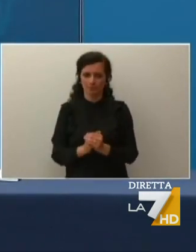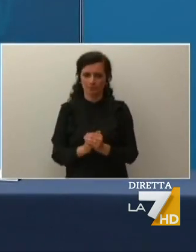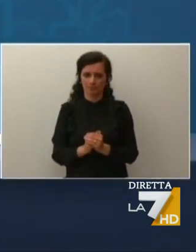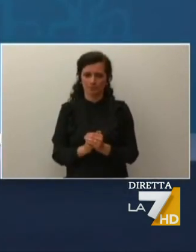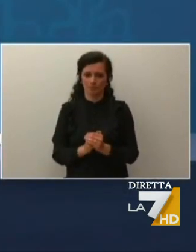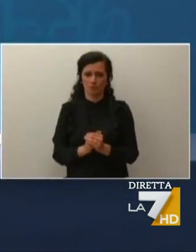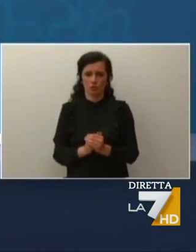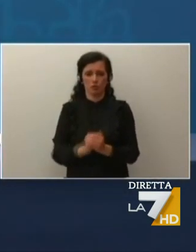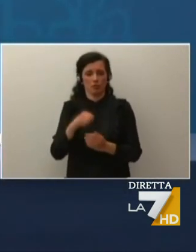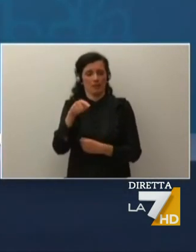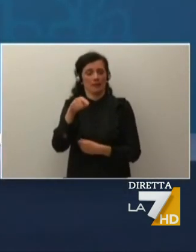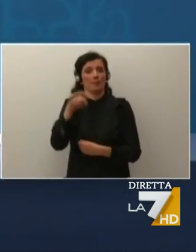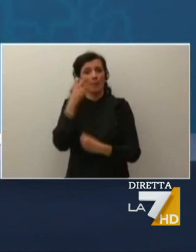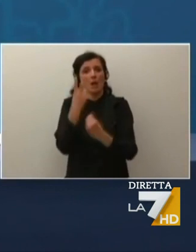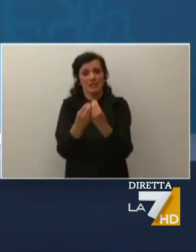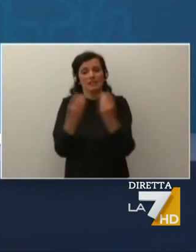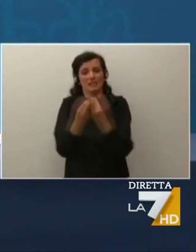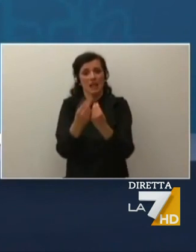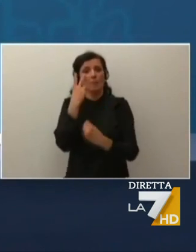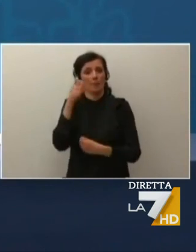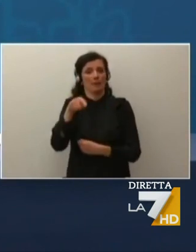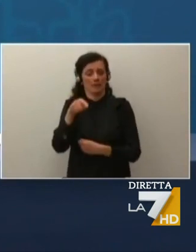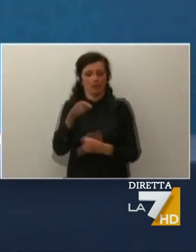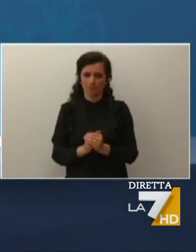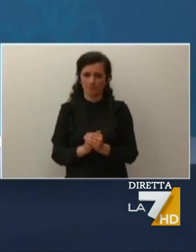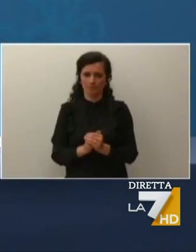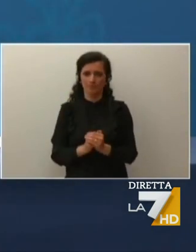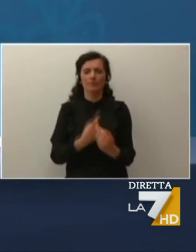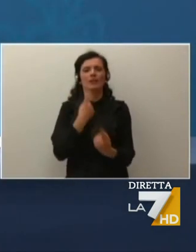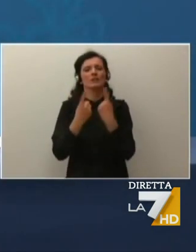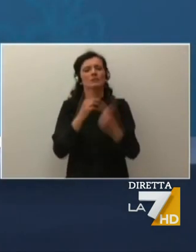La decisione di...